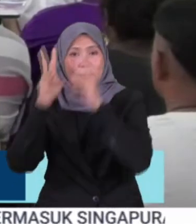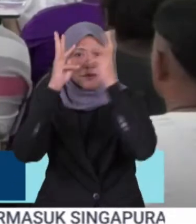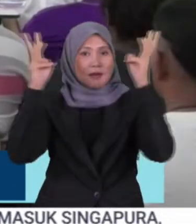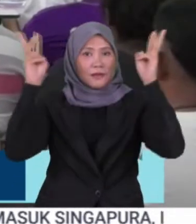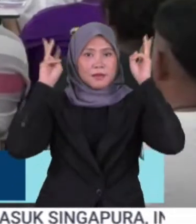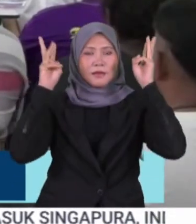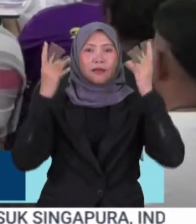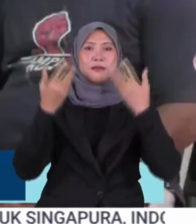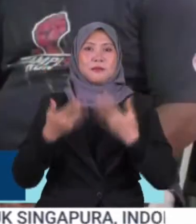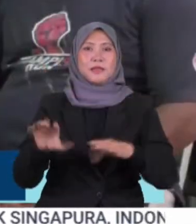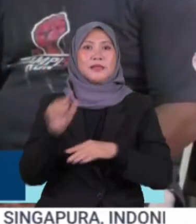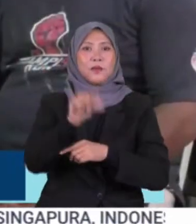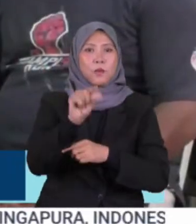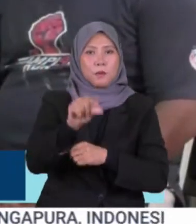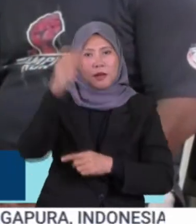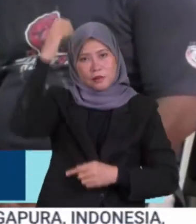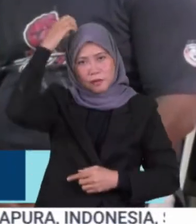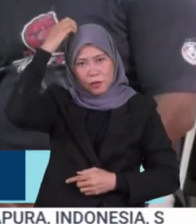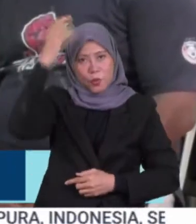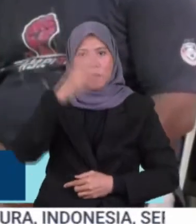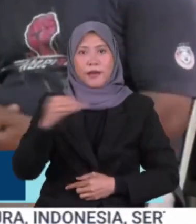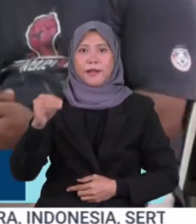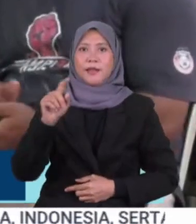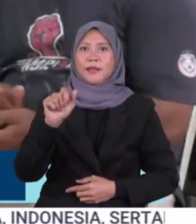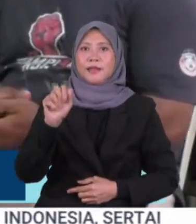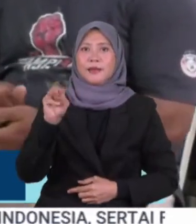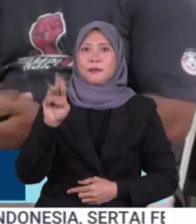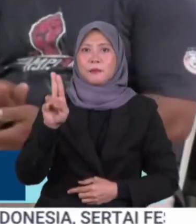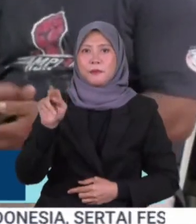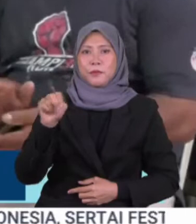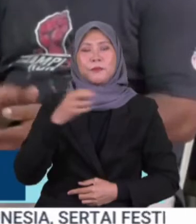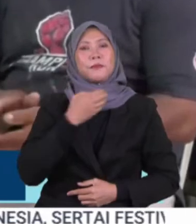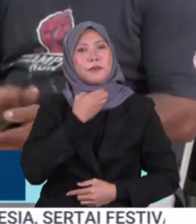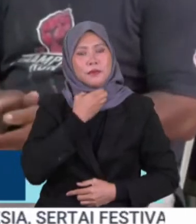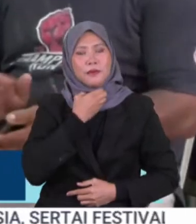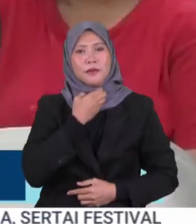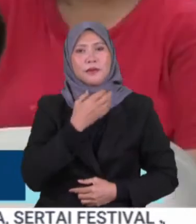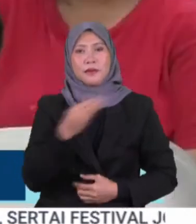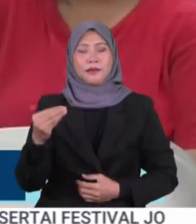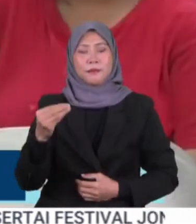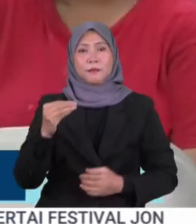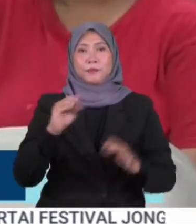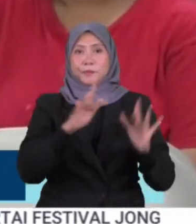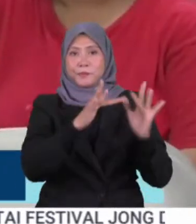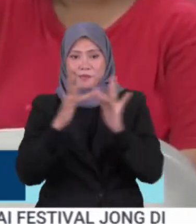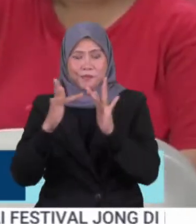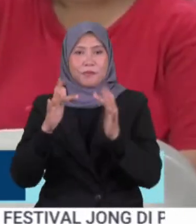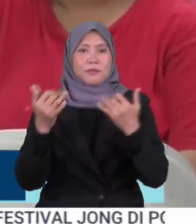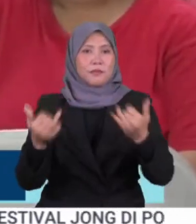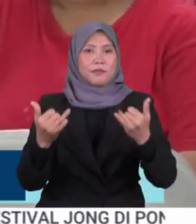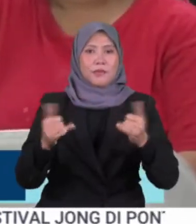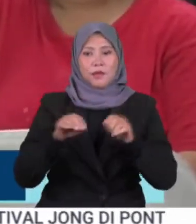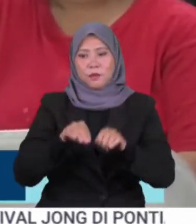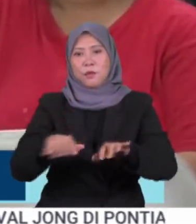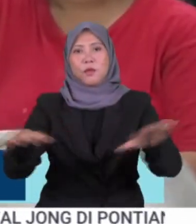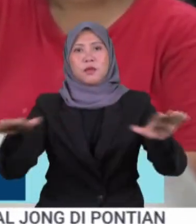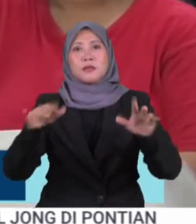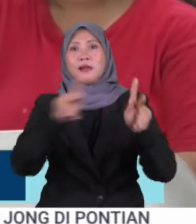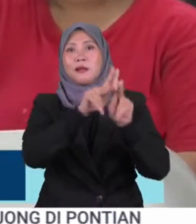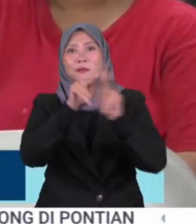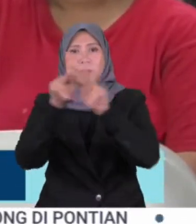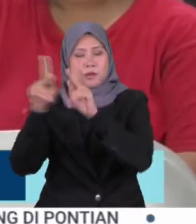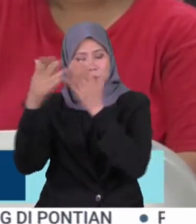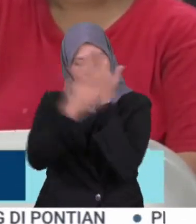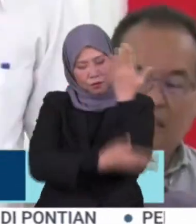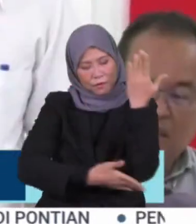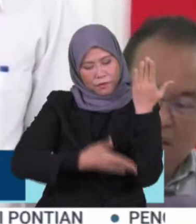selepas digombak Selangor dan Tambun Perak Pemasangan peranti Staling akan diperluas di luar bandar